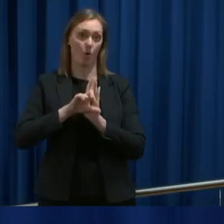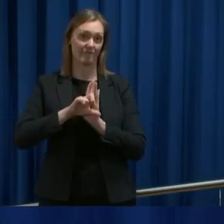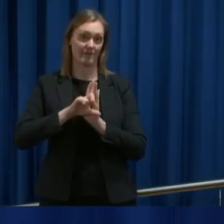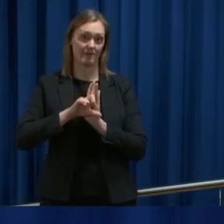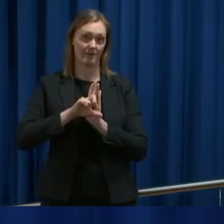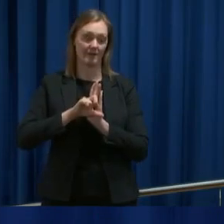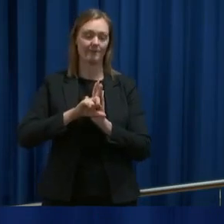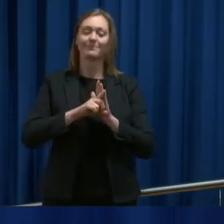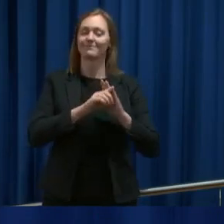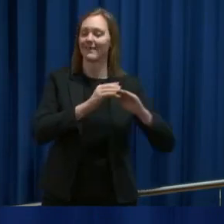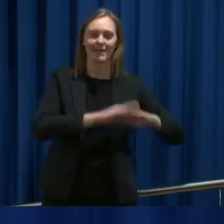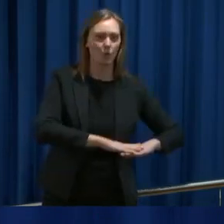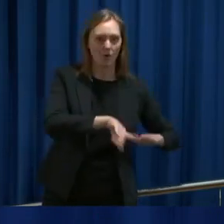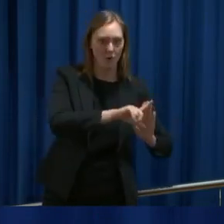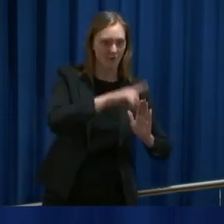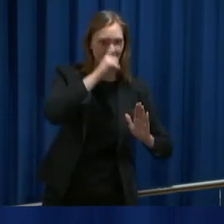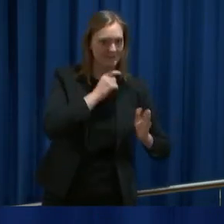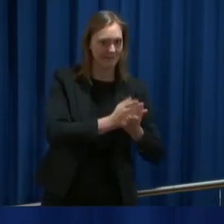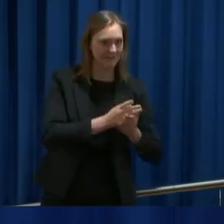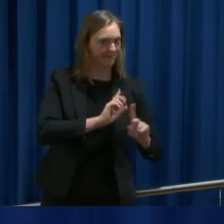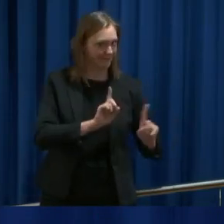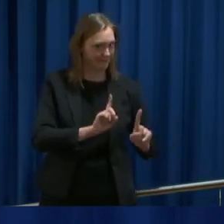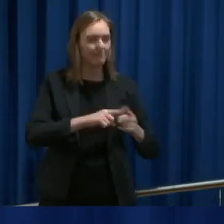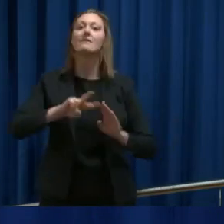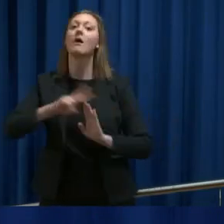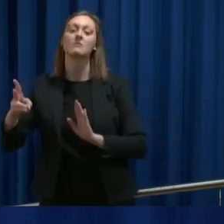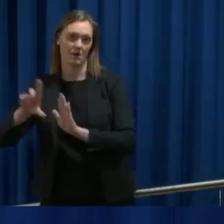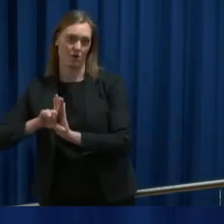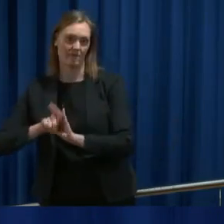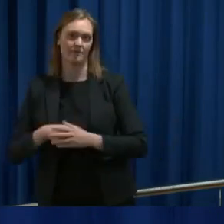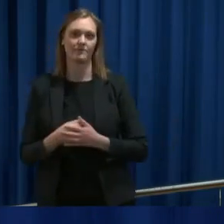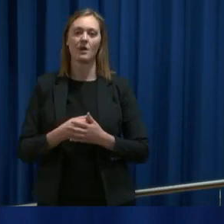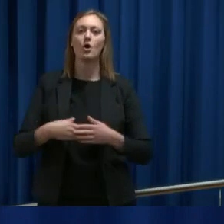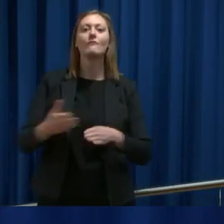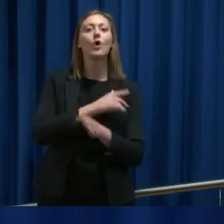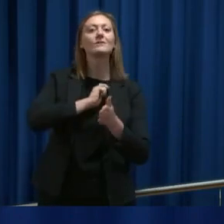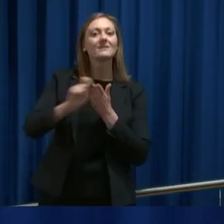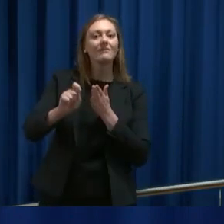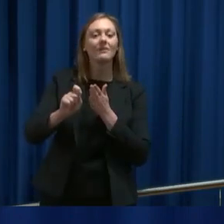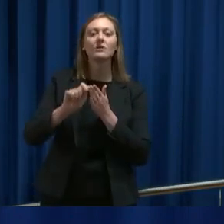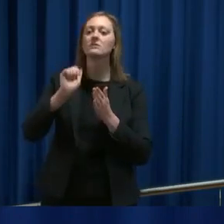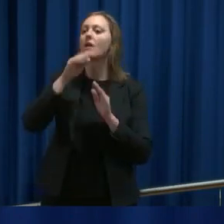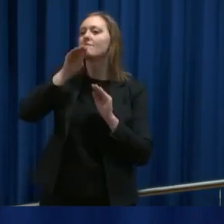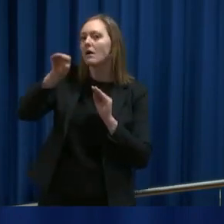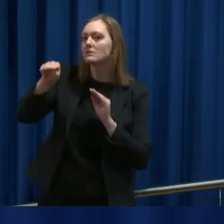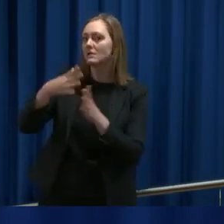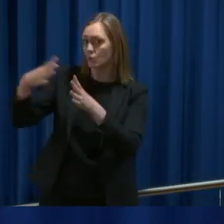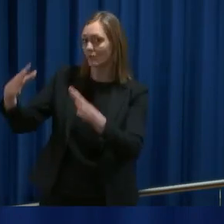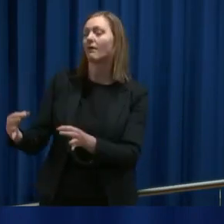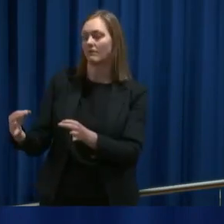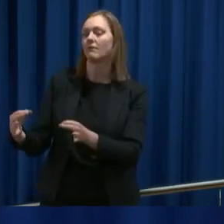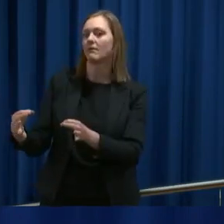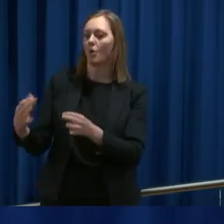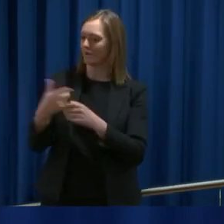selvfølgelig grunnloven og menneskerettighetene. Alle forskrifter som blir fastsatt på denne måten skal varsles til Stortinget,